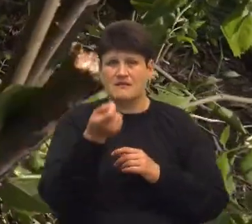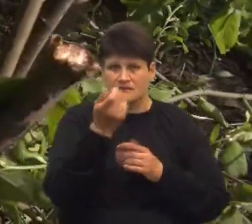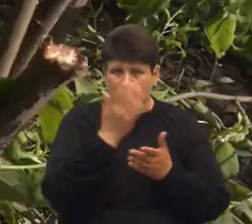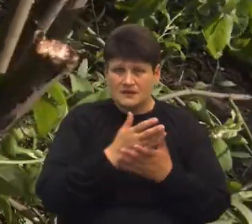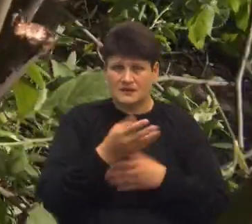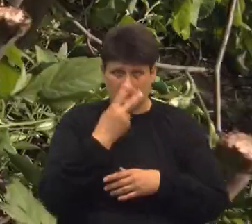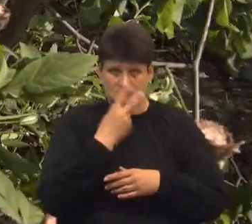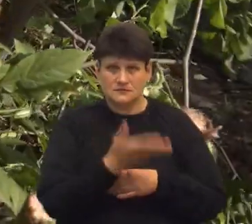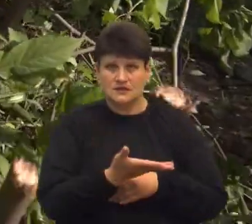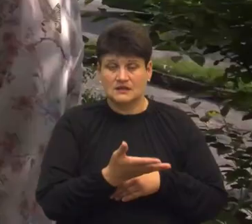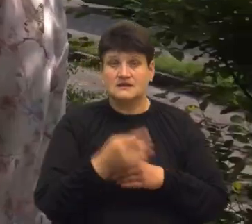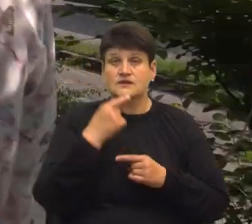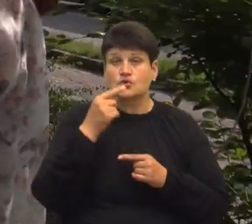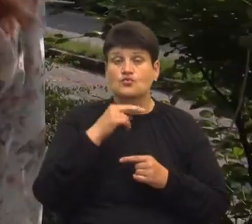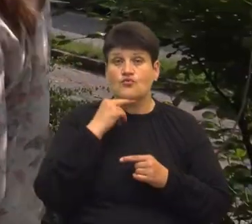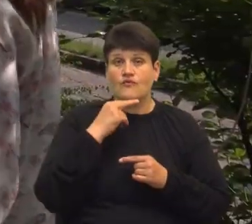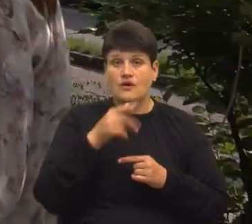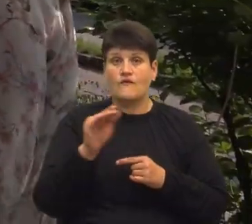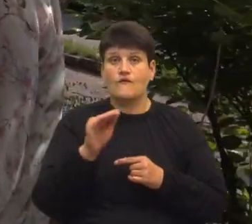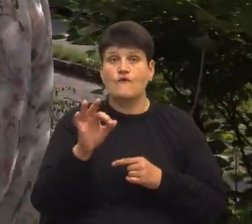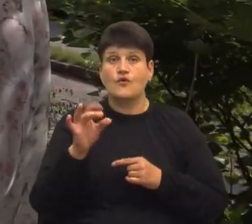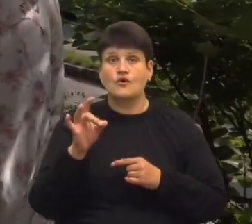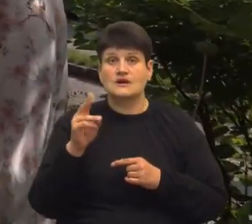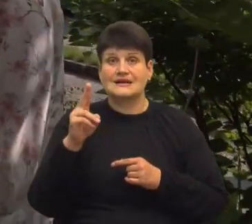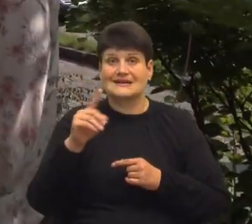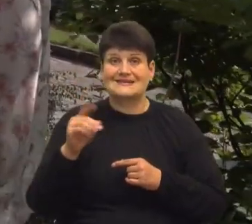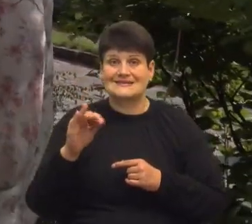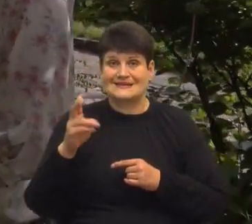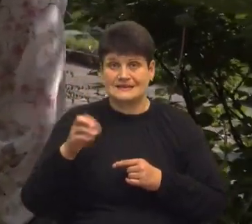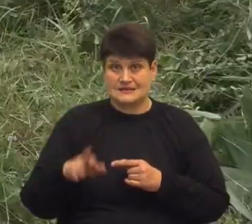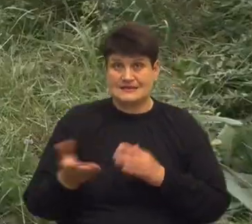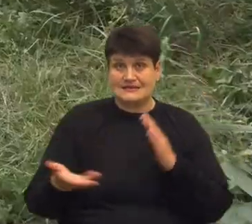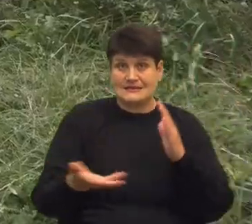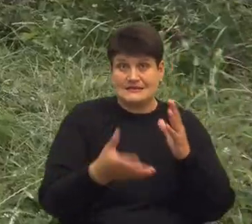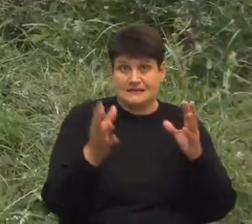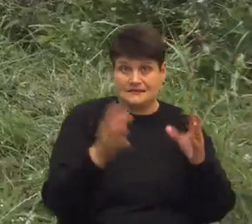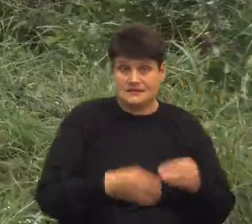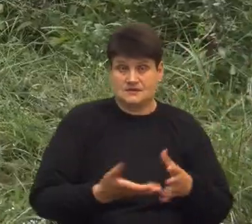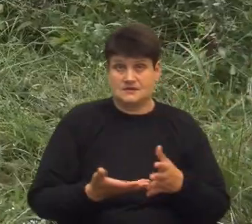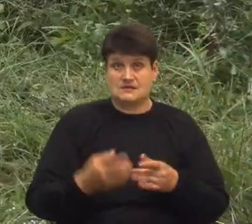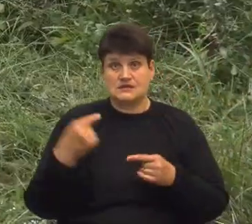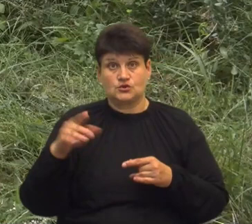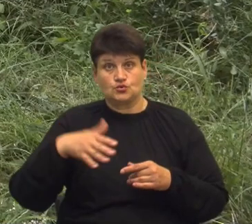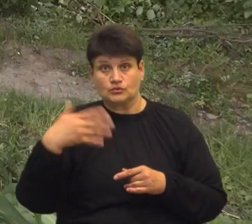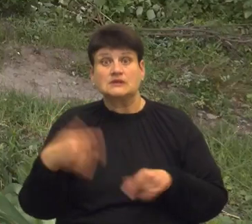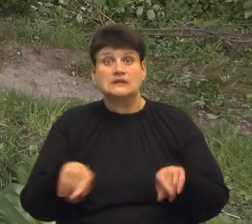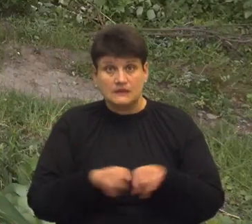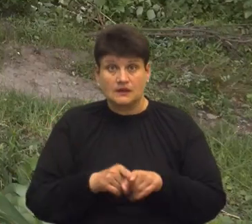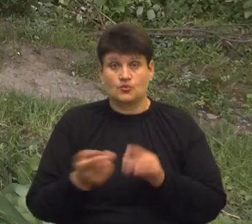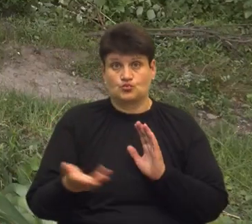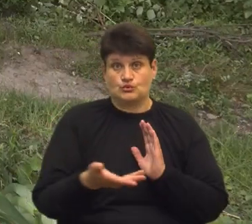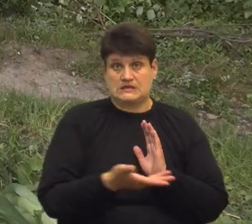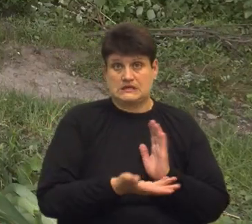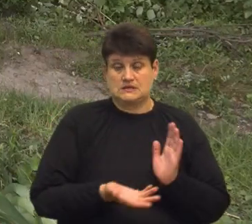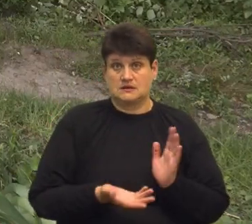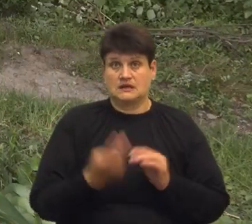увагу, що від дороги кущі форзиції. Тут п'ять кущів, величезних кущів зрізано. З іншого боку так само кілька кущів зрізаних. Дві